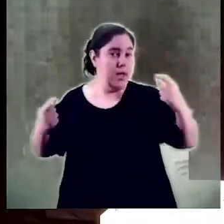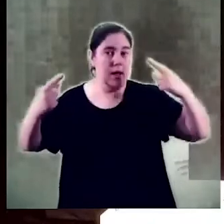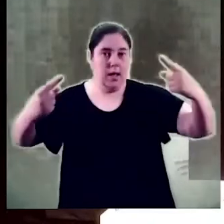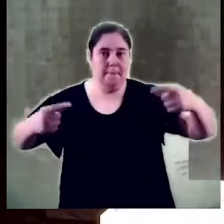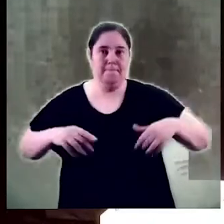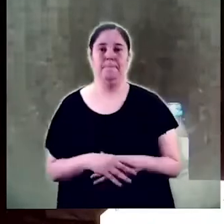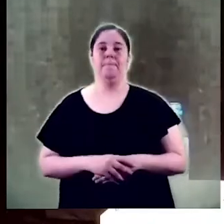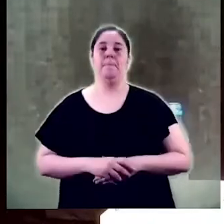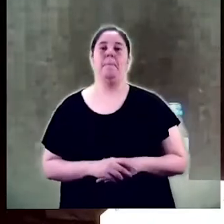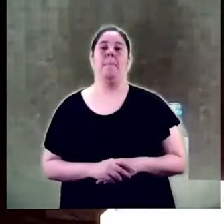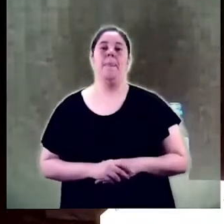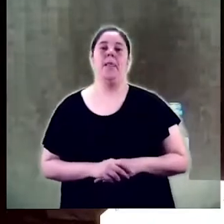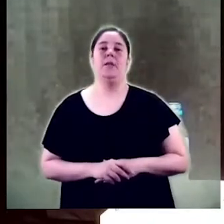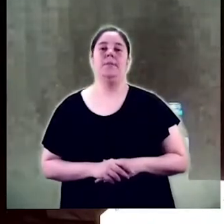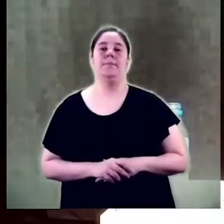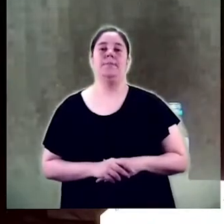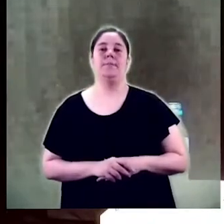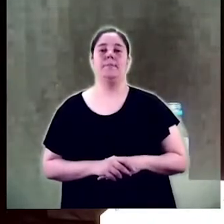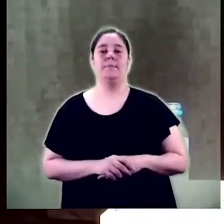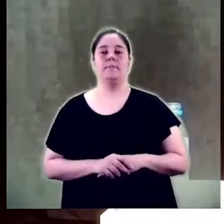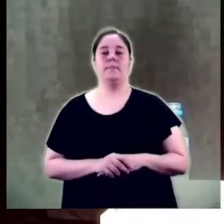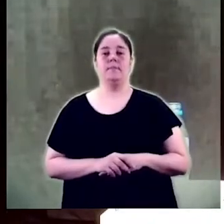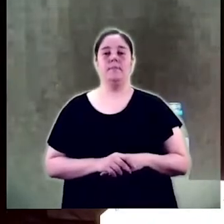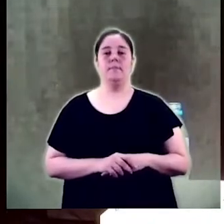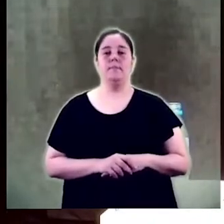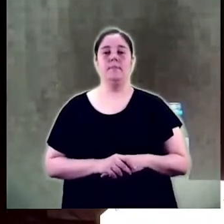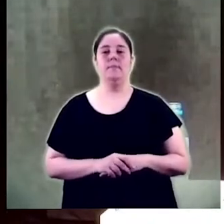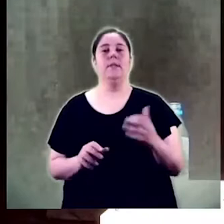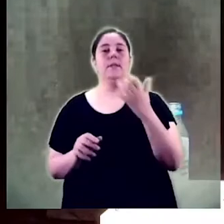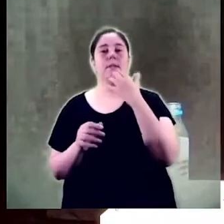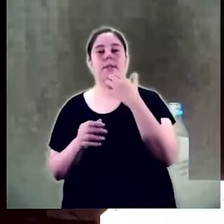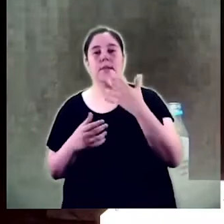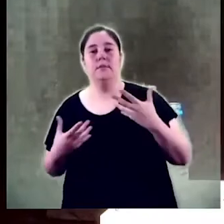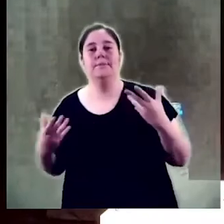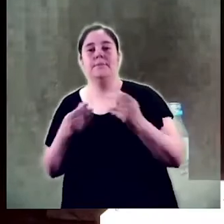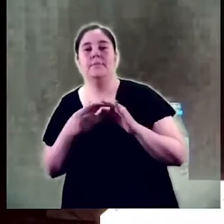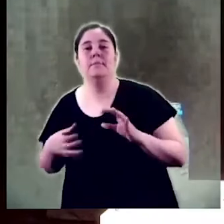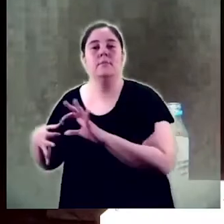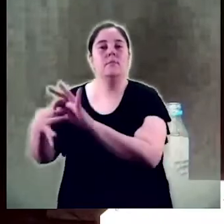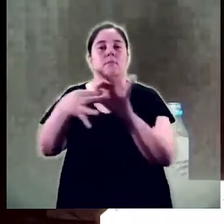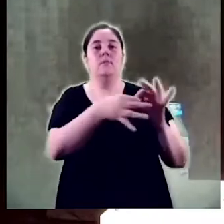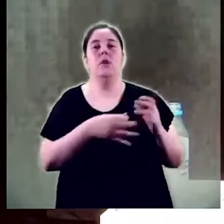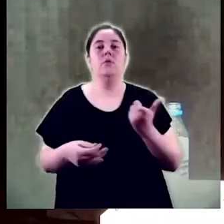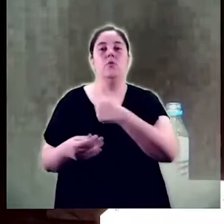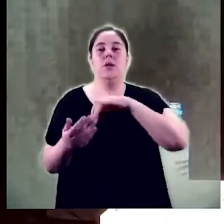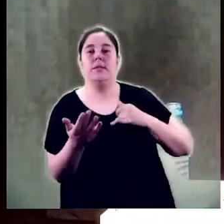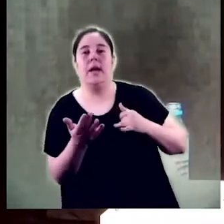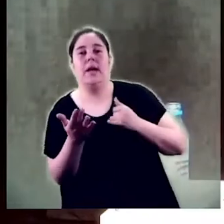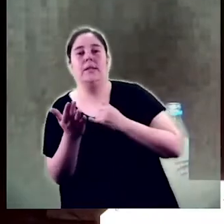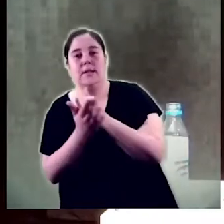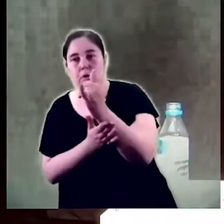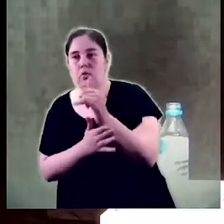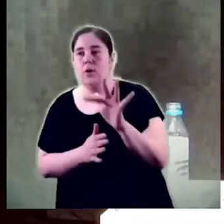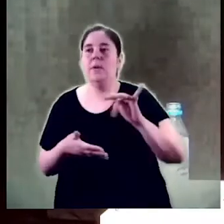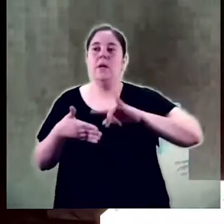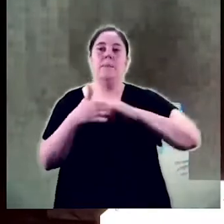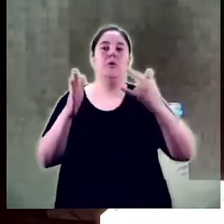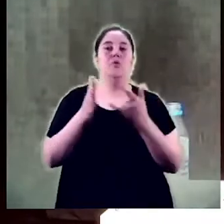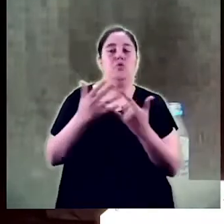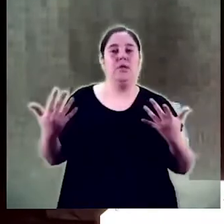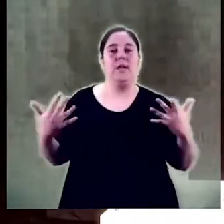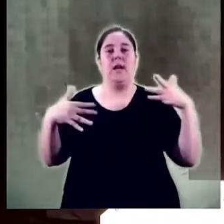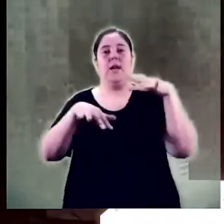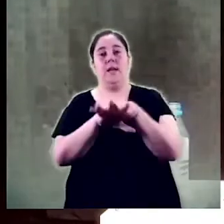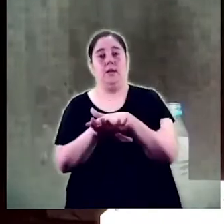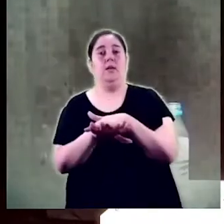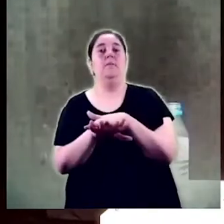En aliança conjunta i amb l'alumnat també nosaltres gosem poder compartir assignatures i teixir metodologies híbrides i